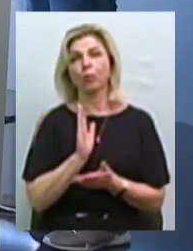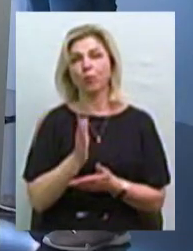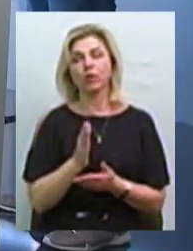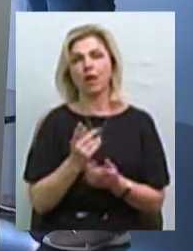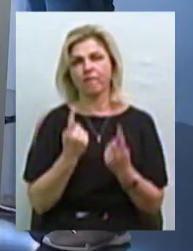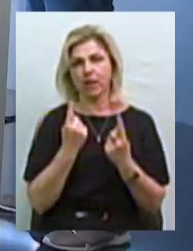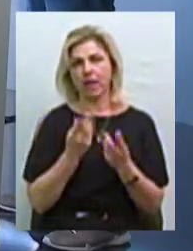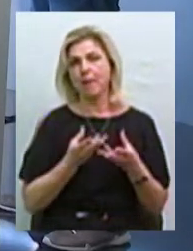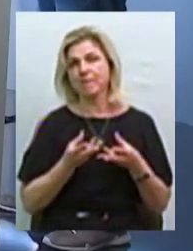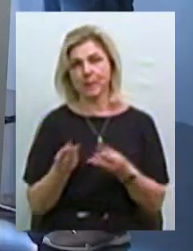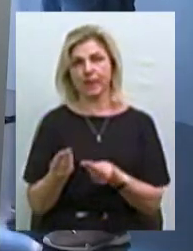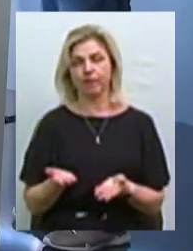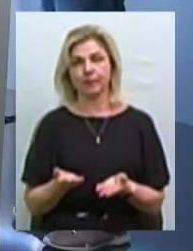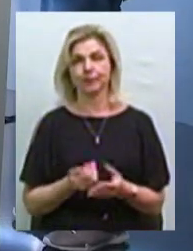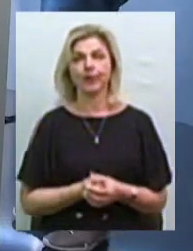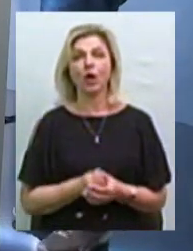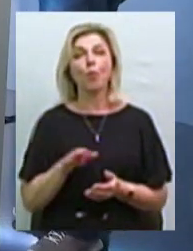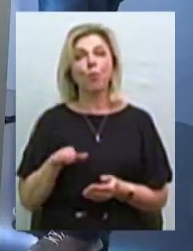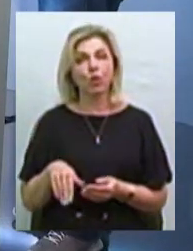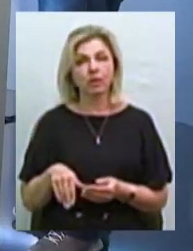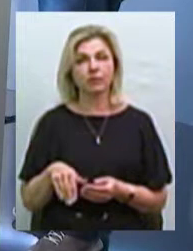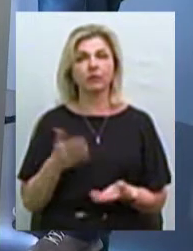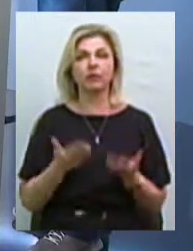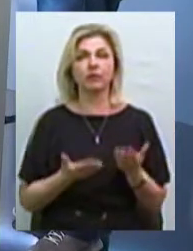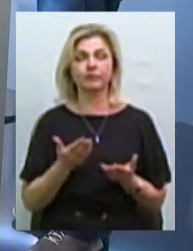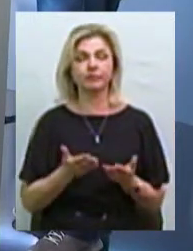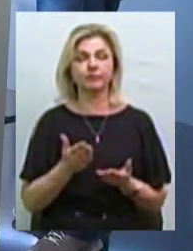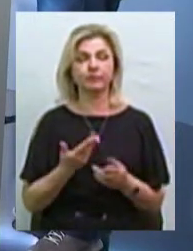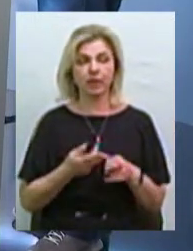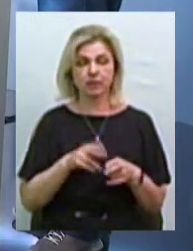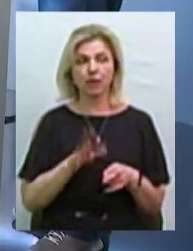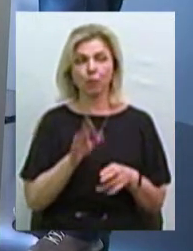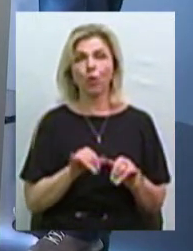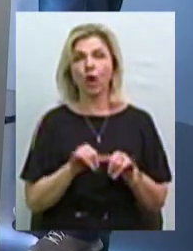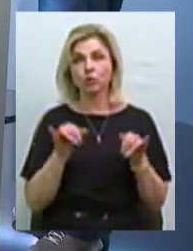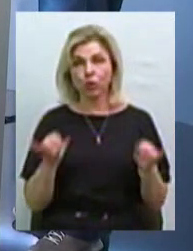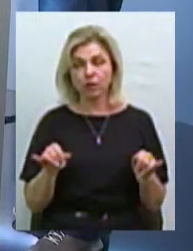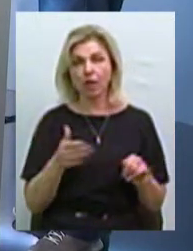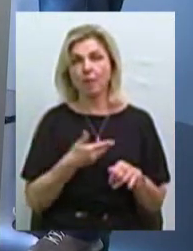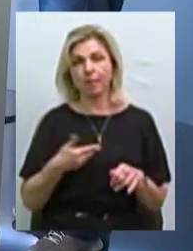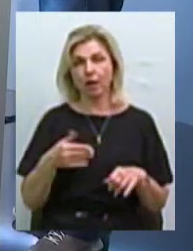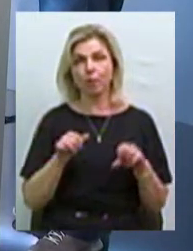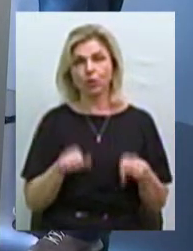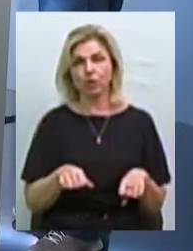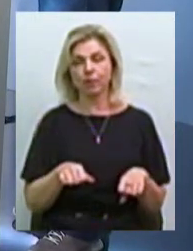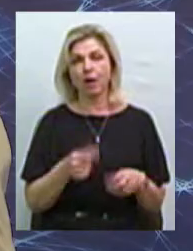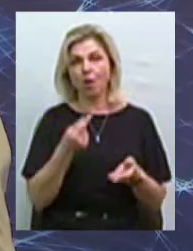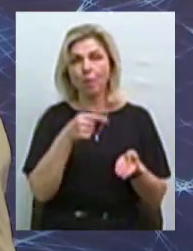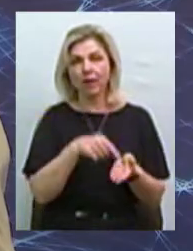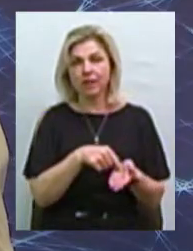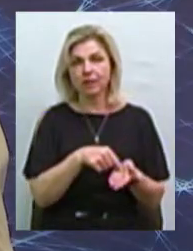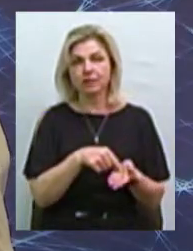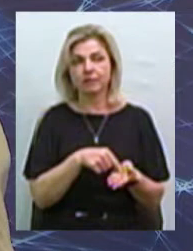вплив. Тобто, потім, якщо буде це розгортатися, ми можемо опинитися